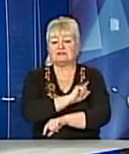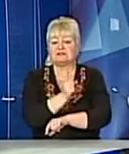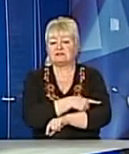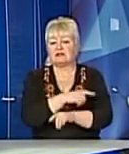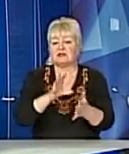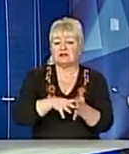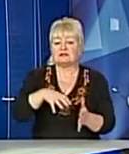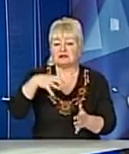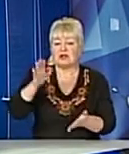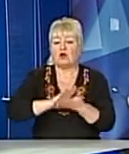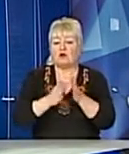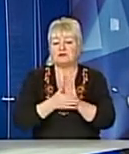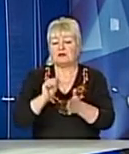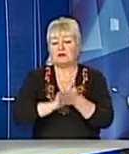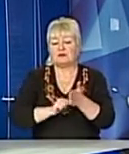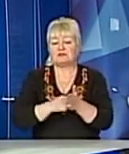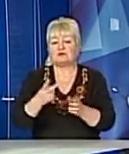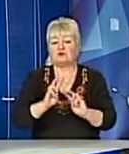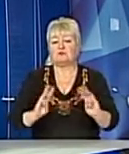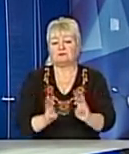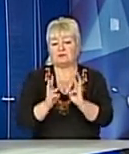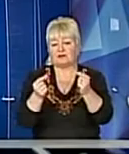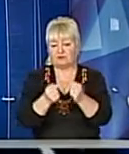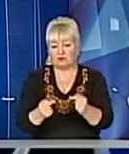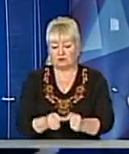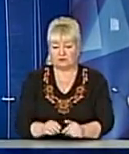Обставини та причини обох займань встановлюють